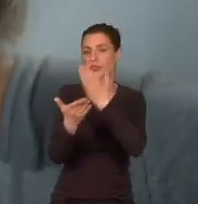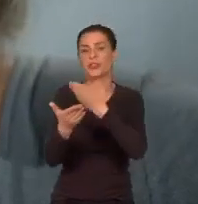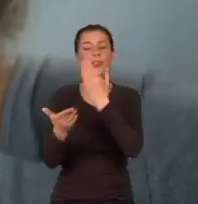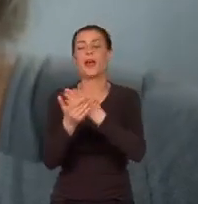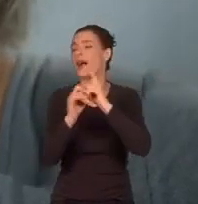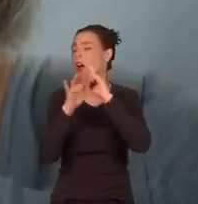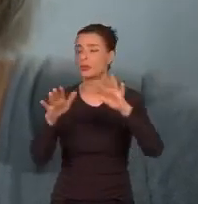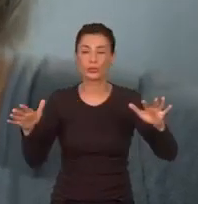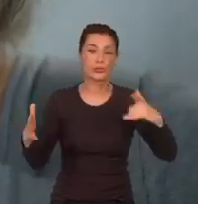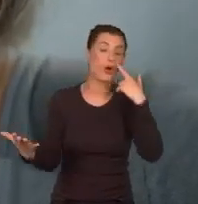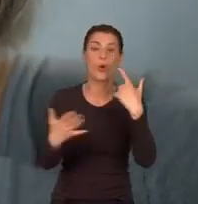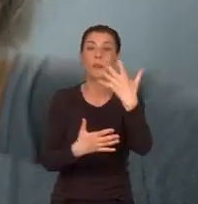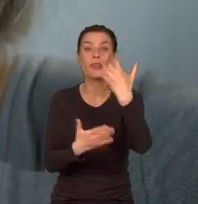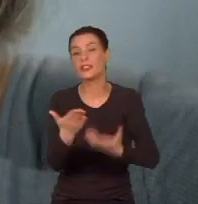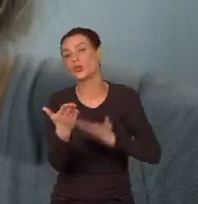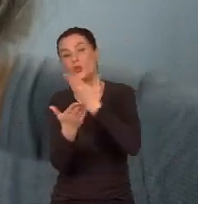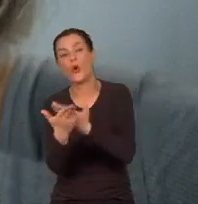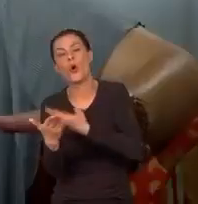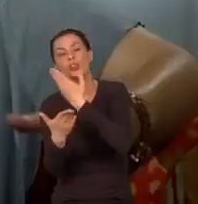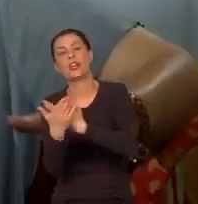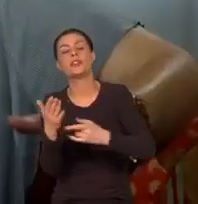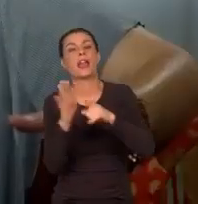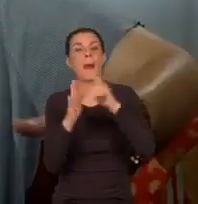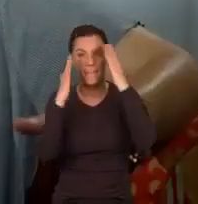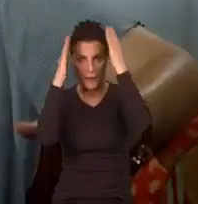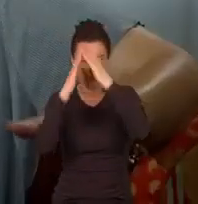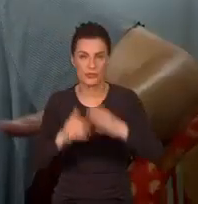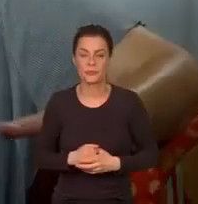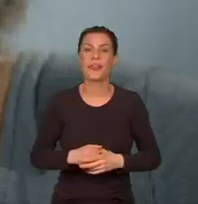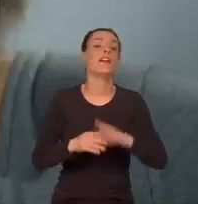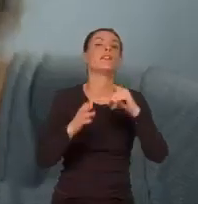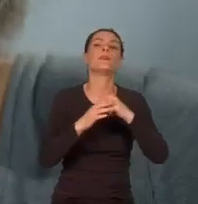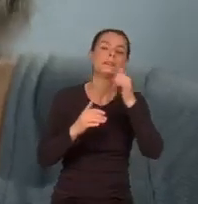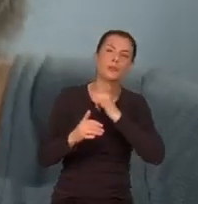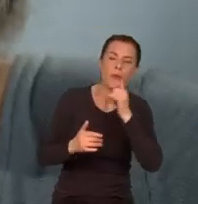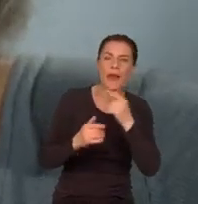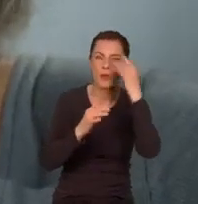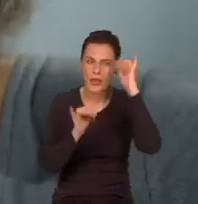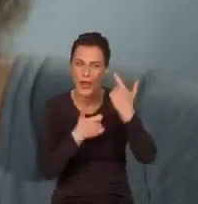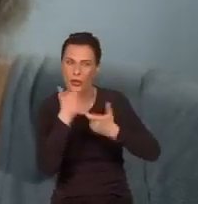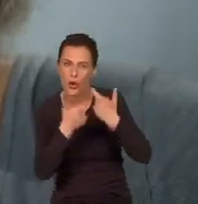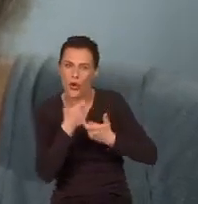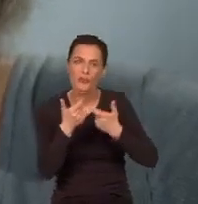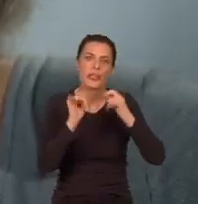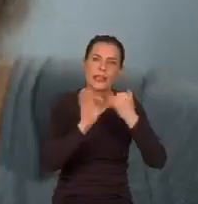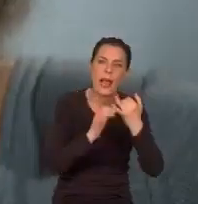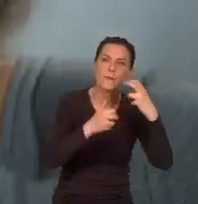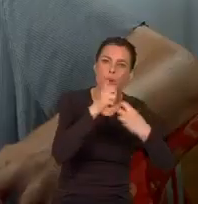Wpłynęło około 500 zgłoszeń, które przesłano papieżowi, a w których starano się podać różne rozwiązania.